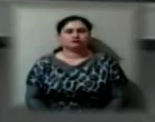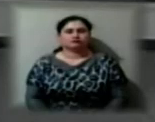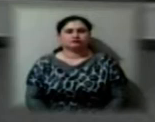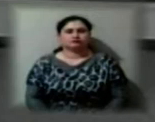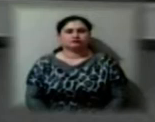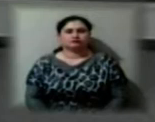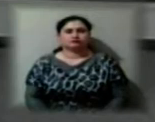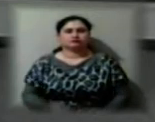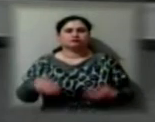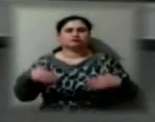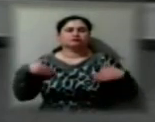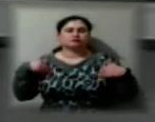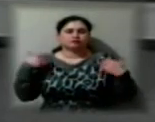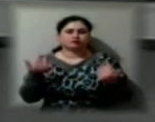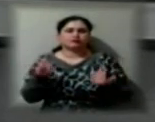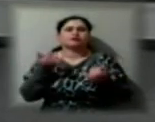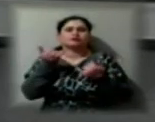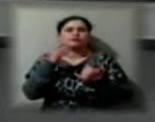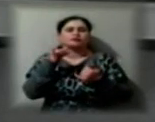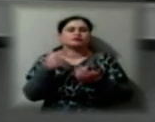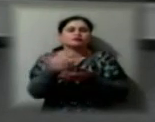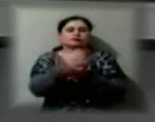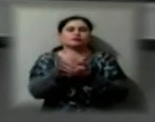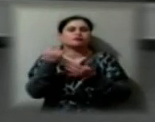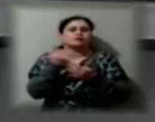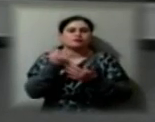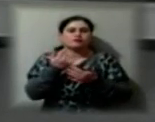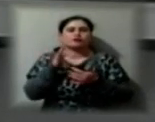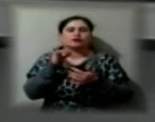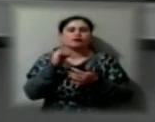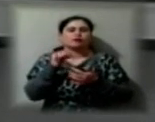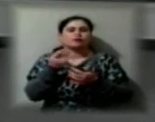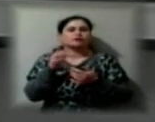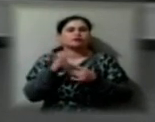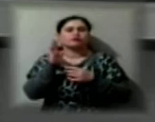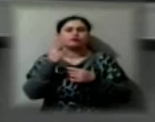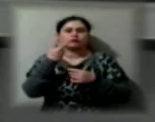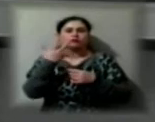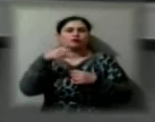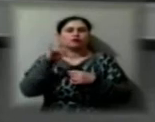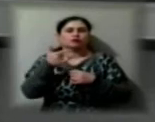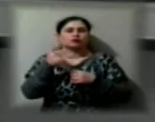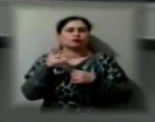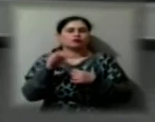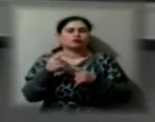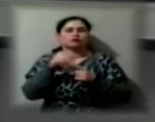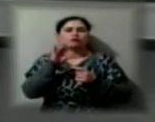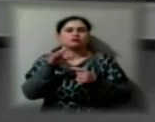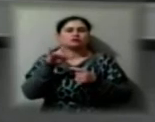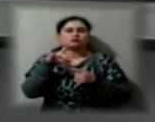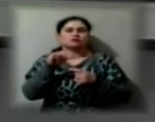Мої вітання. Кореспонденти Суспільного продовжують інформувати про події вівторка 25 лютого в студії Оксана Стравнова.